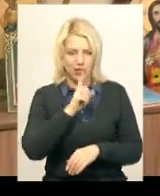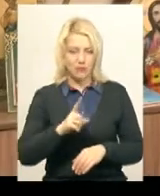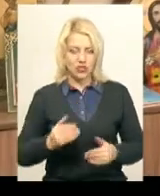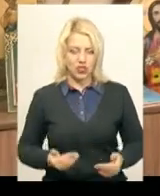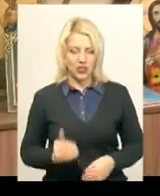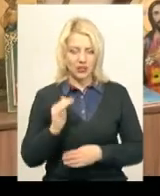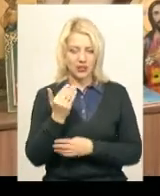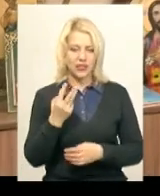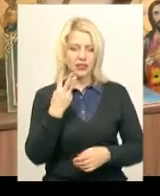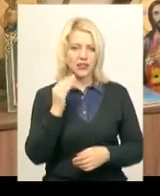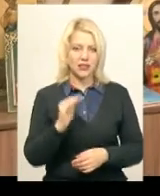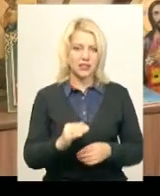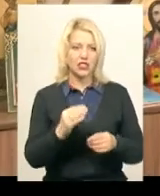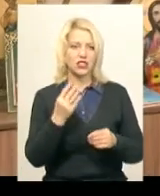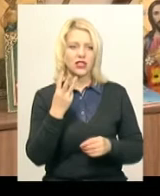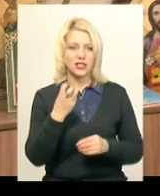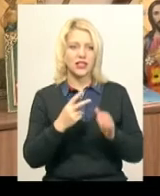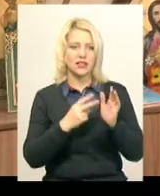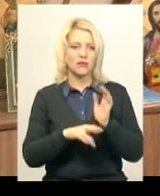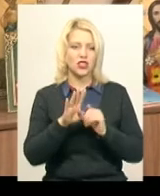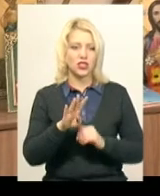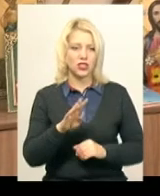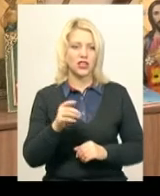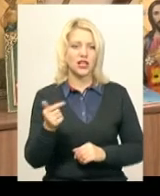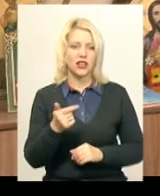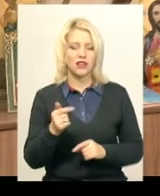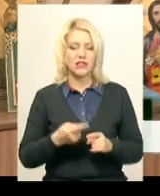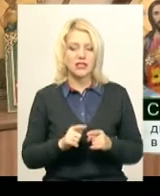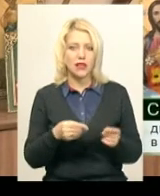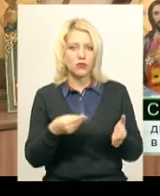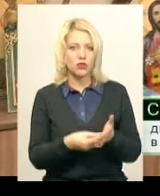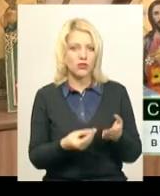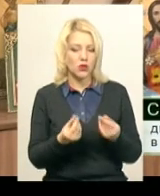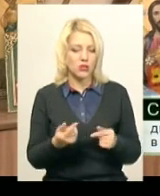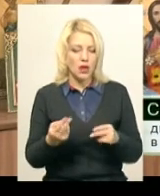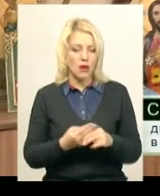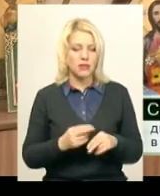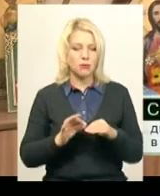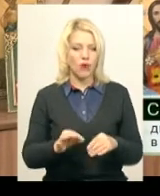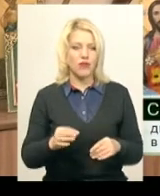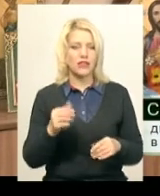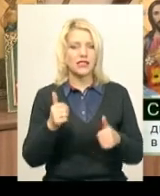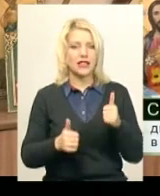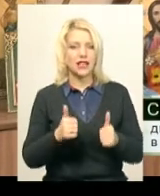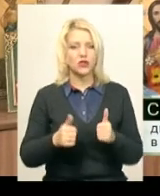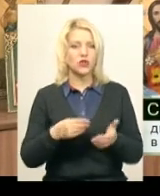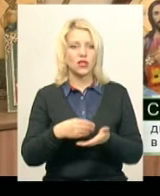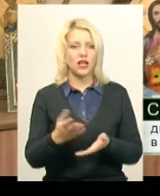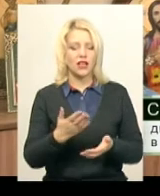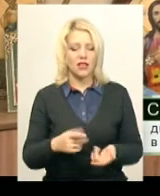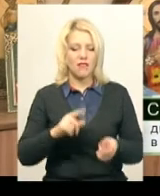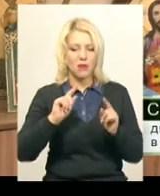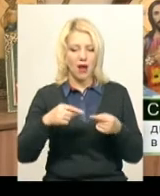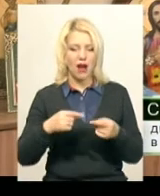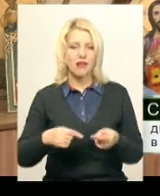3374 гривні. Це є бюджетні кошти, тому без проведення тендерних закупівлі, які вимагають співвідношення